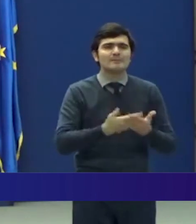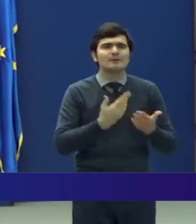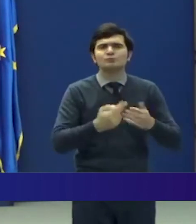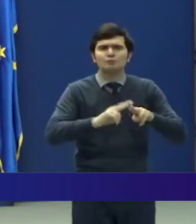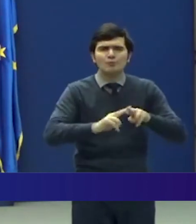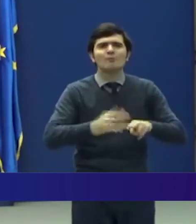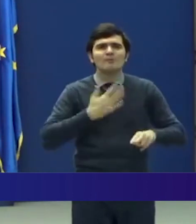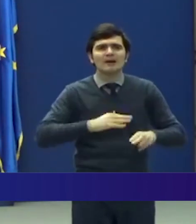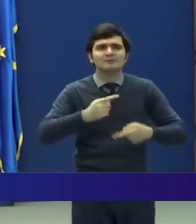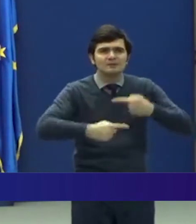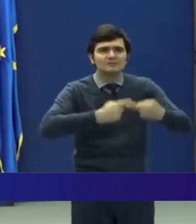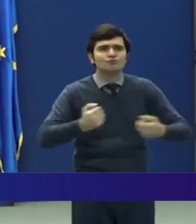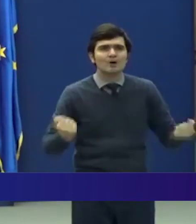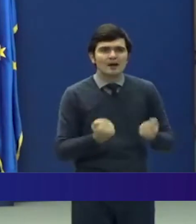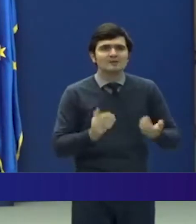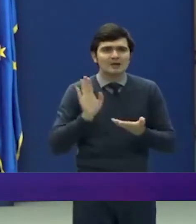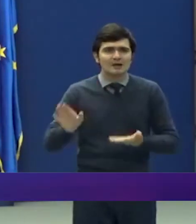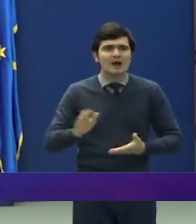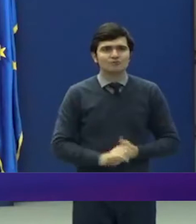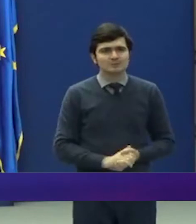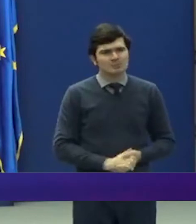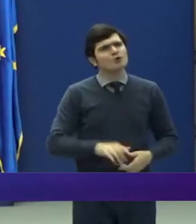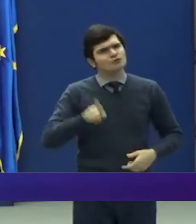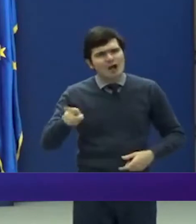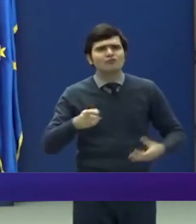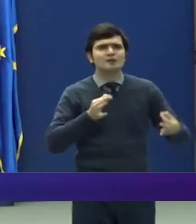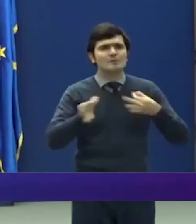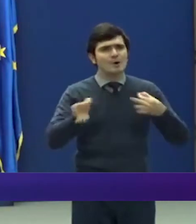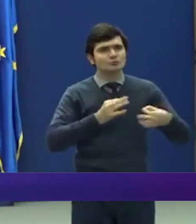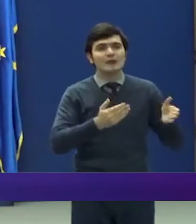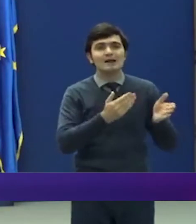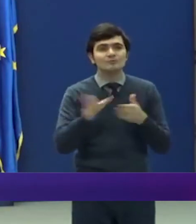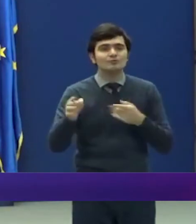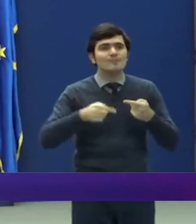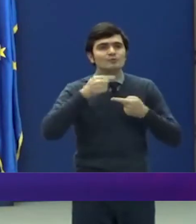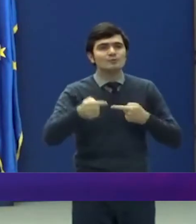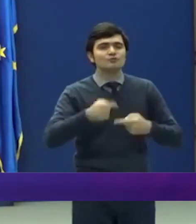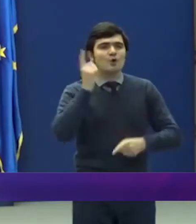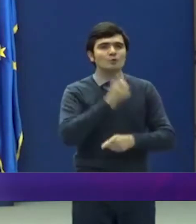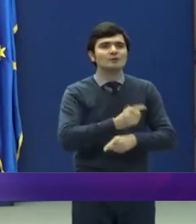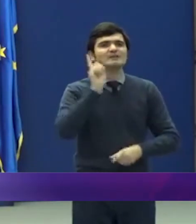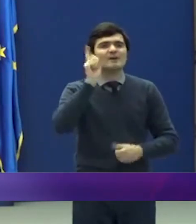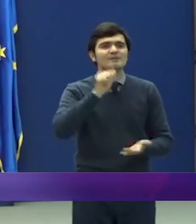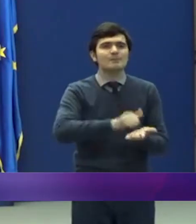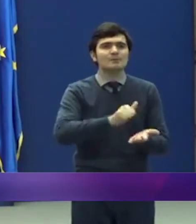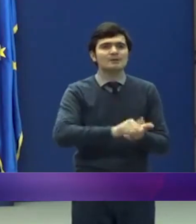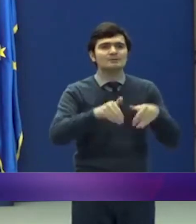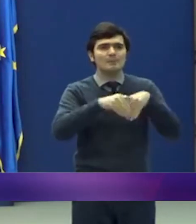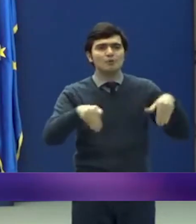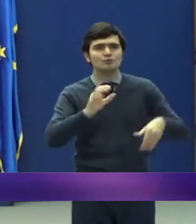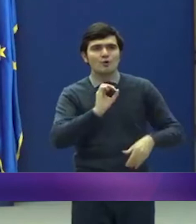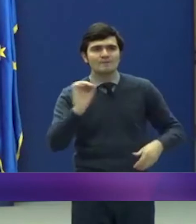activitate. Și această măsură intră în vigoare imediat ce va apărea în monitorul oficial.